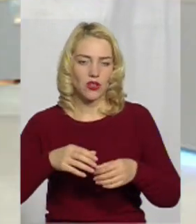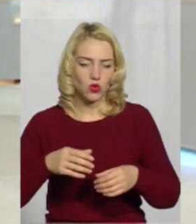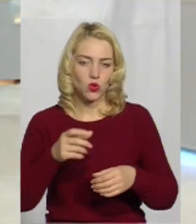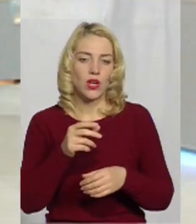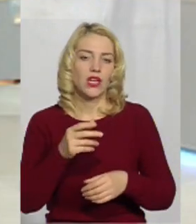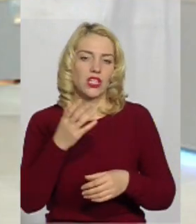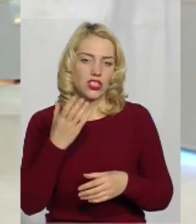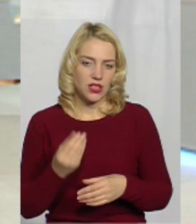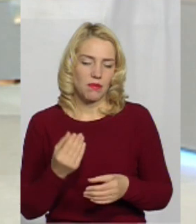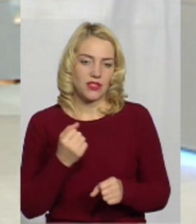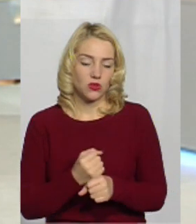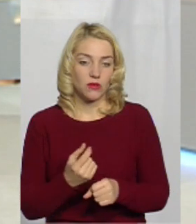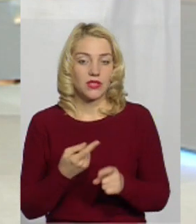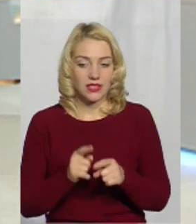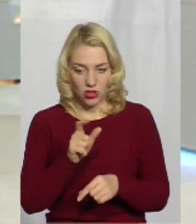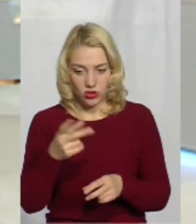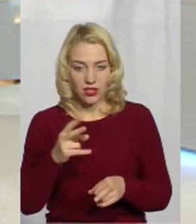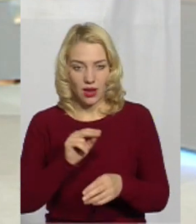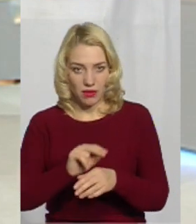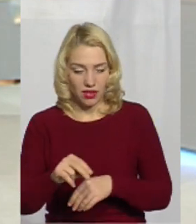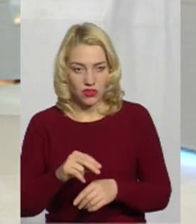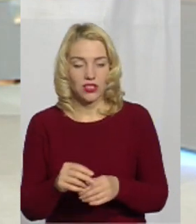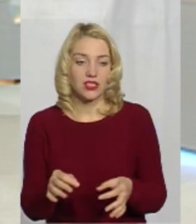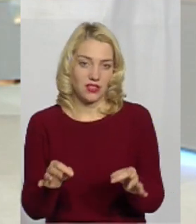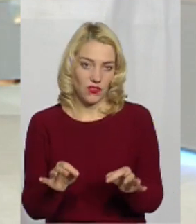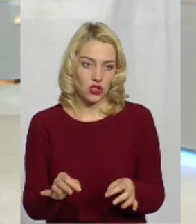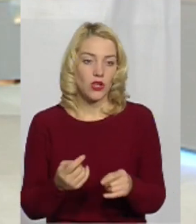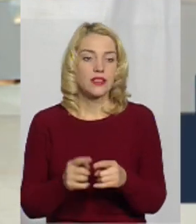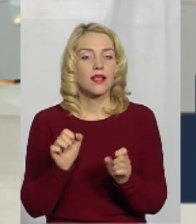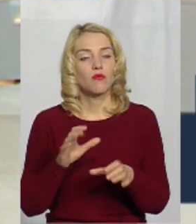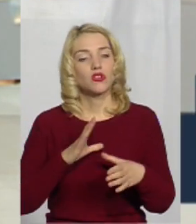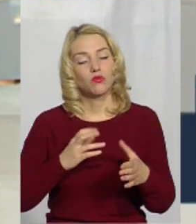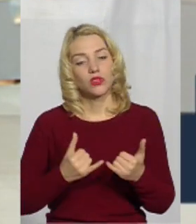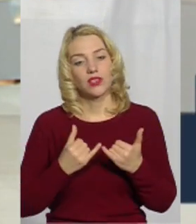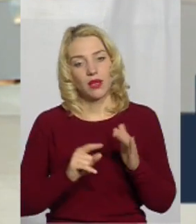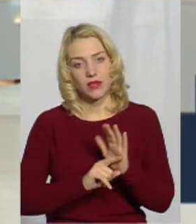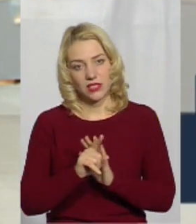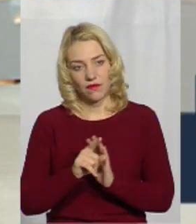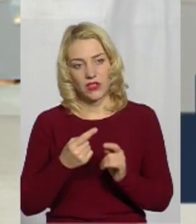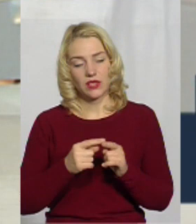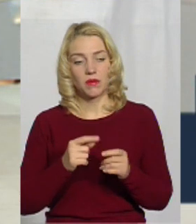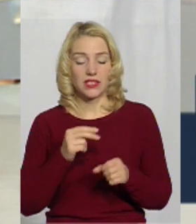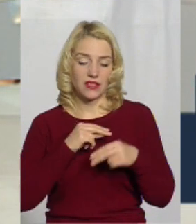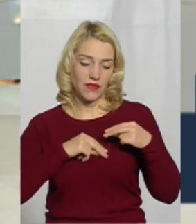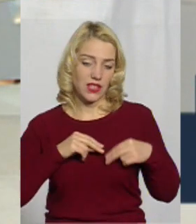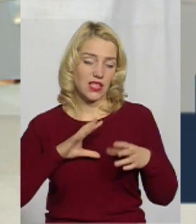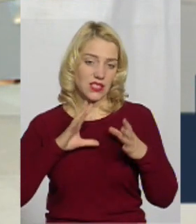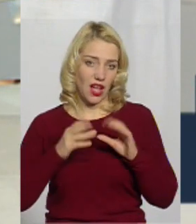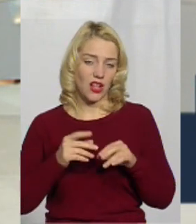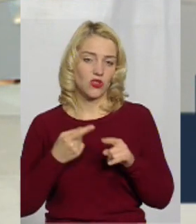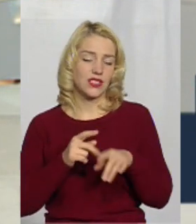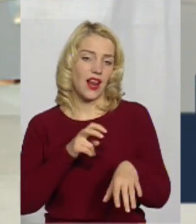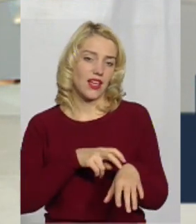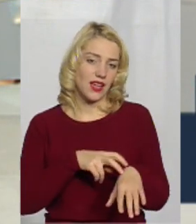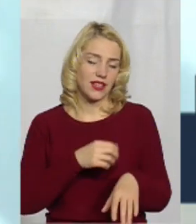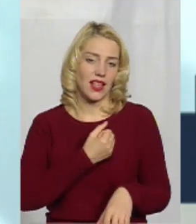треба і навчати? Звісно. Ну це можуть бути, як для старту, то і працівники такого загального профілю. Мова йде про